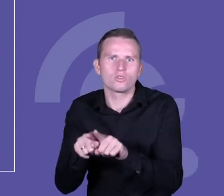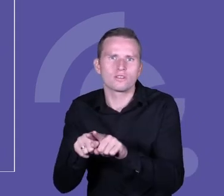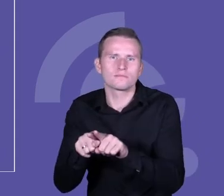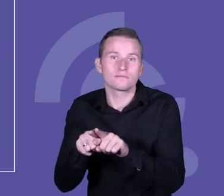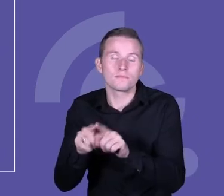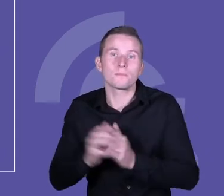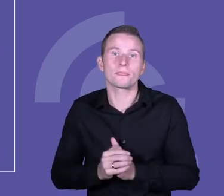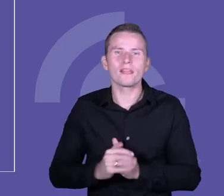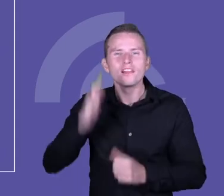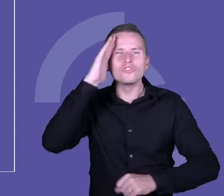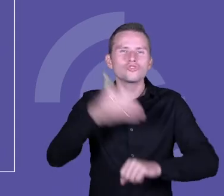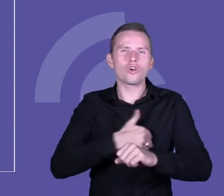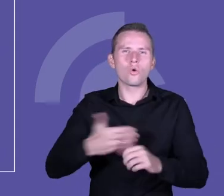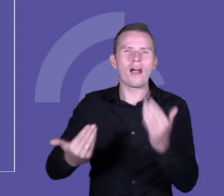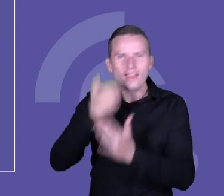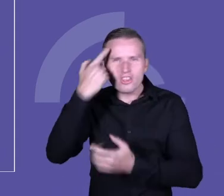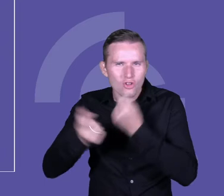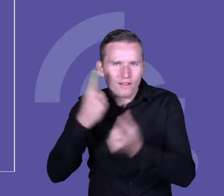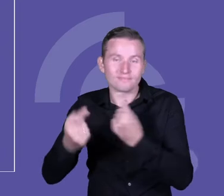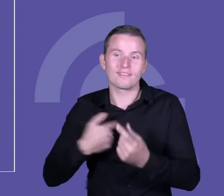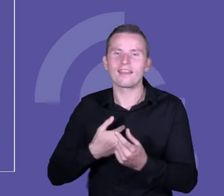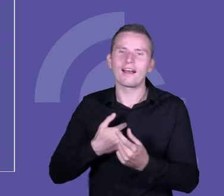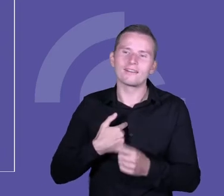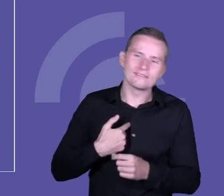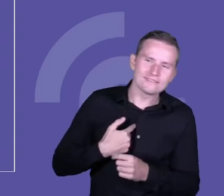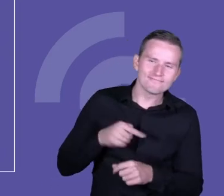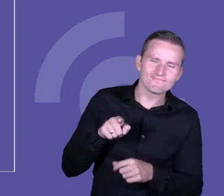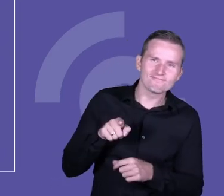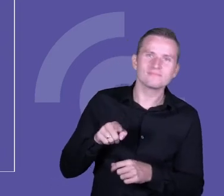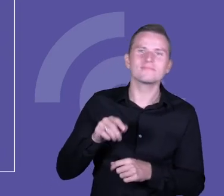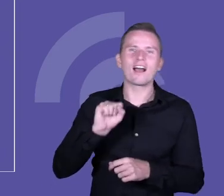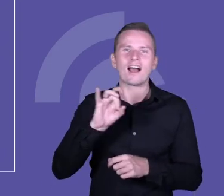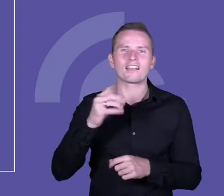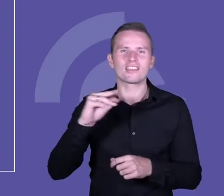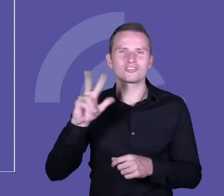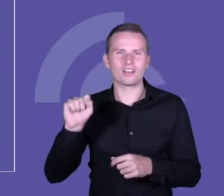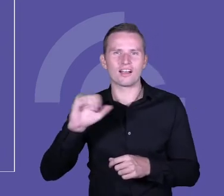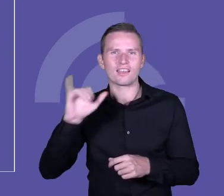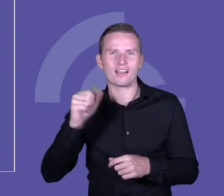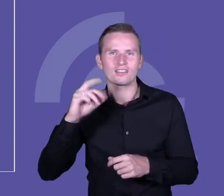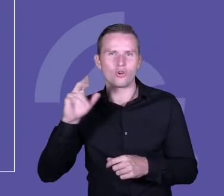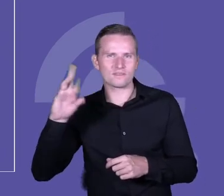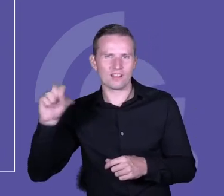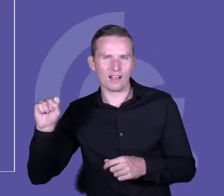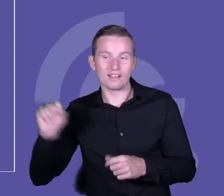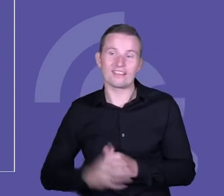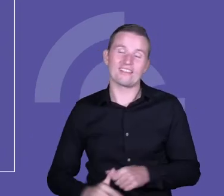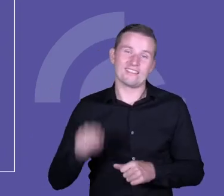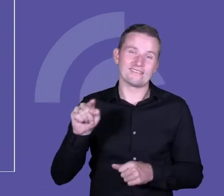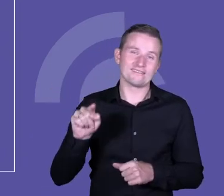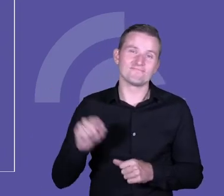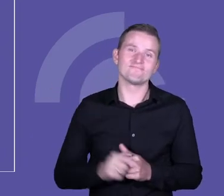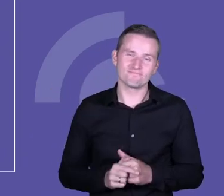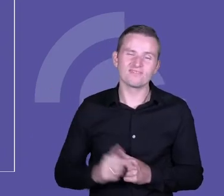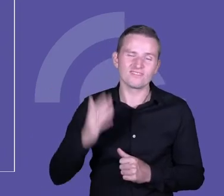Innowatora, uśmiecham się teraz do Agnieszki Jankowskiej, która już dzisiaj była na scenie. Wiem, że takie dyskusje w wielu szkołach,